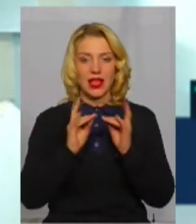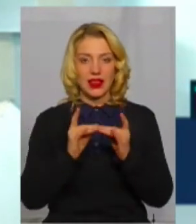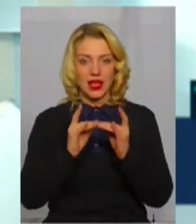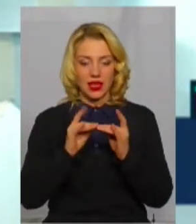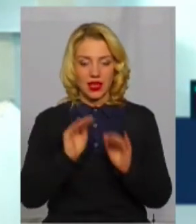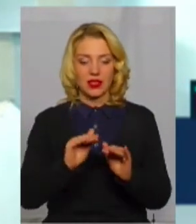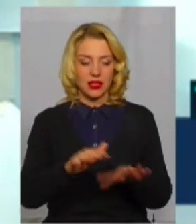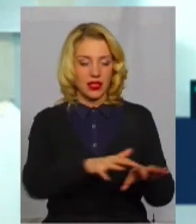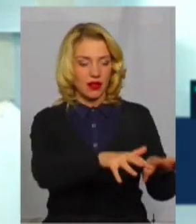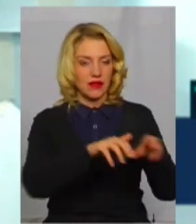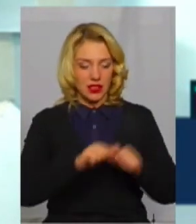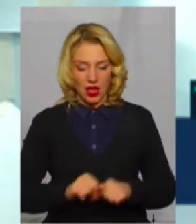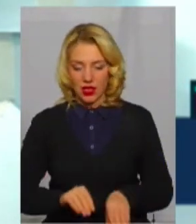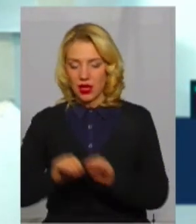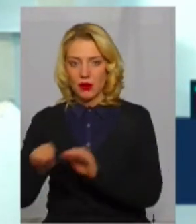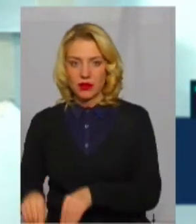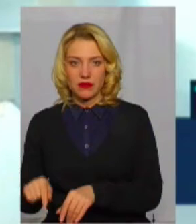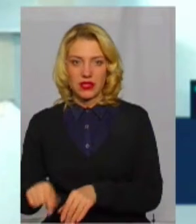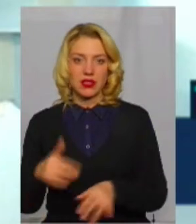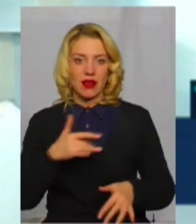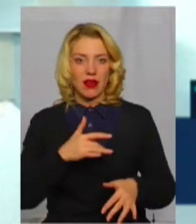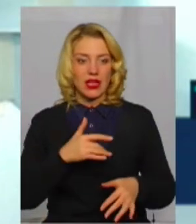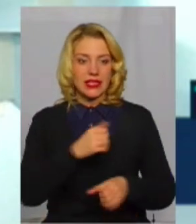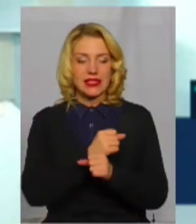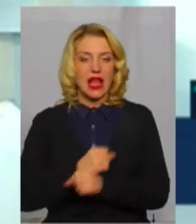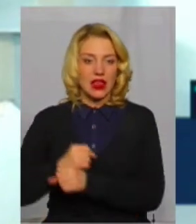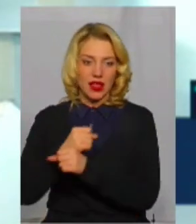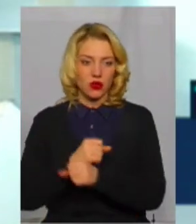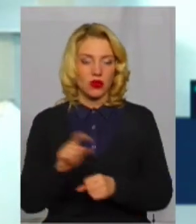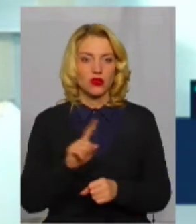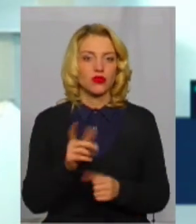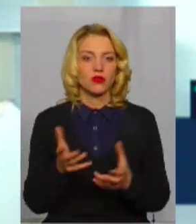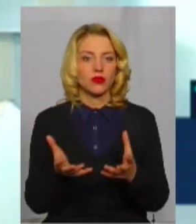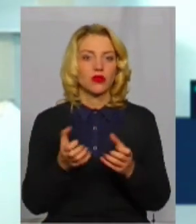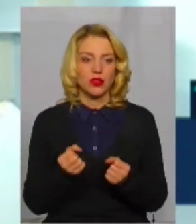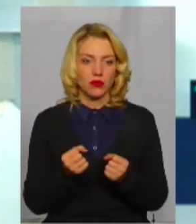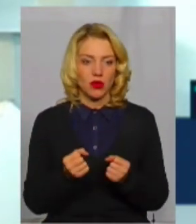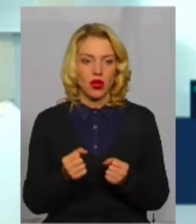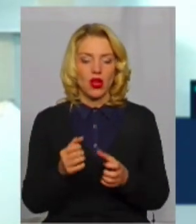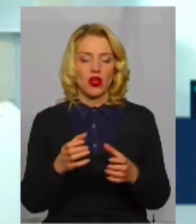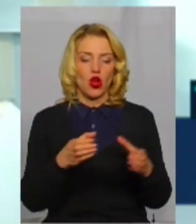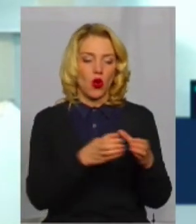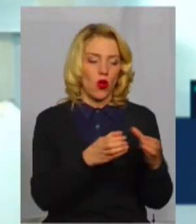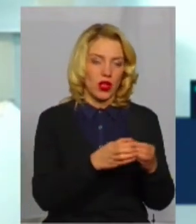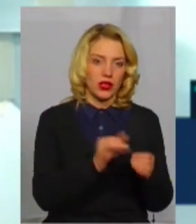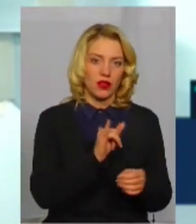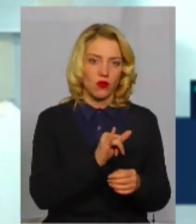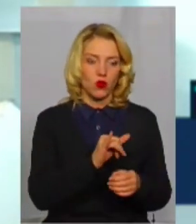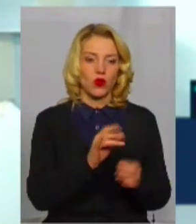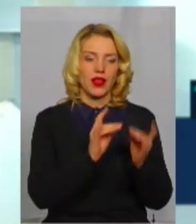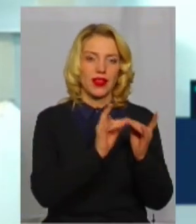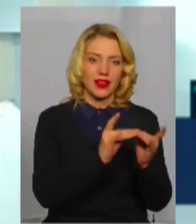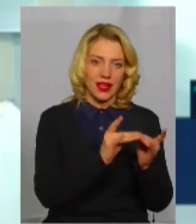дітей, розмістили їх в санаторії, то ми утримуємо колектив і в інтернаті, і в санаторії.